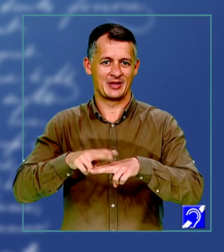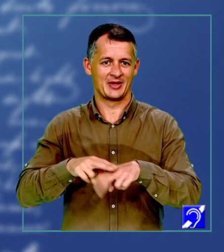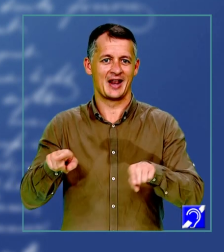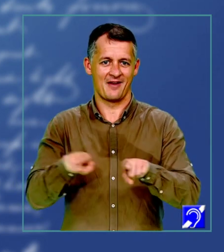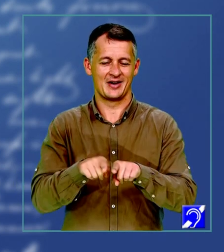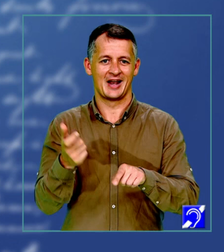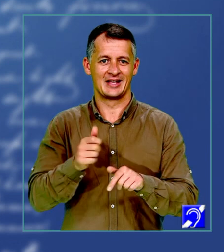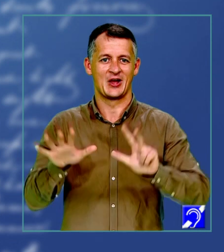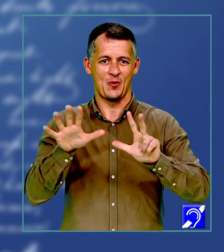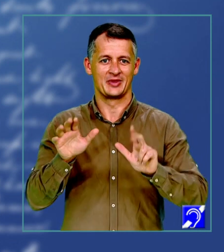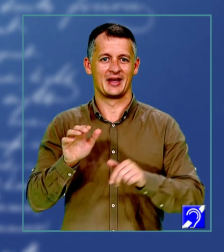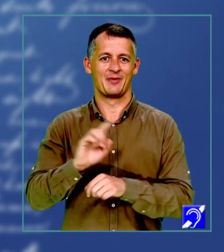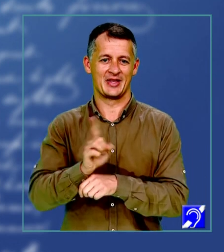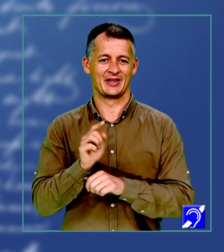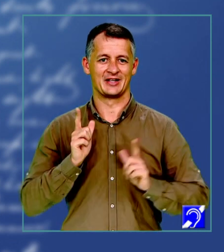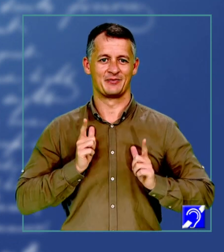Revenim imediat!